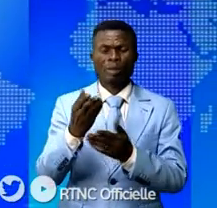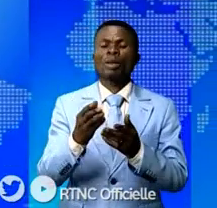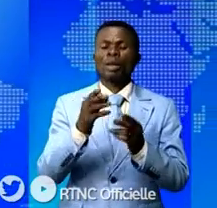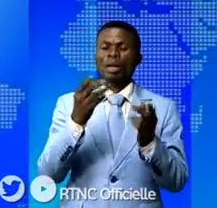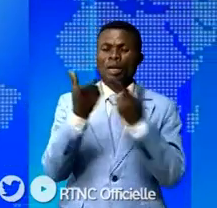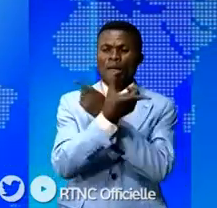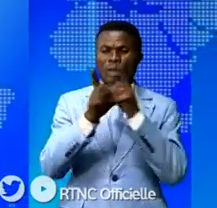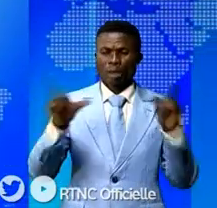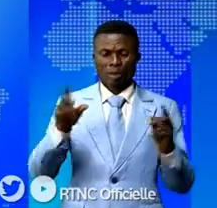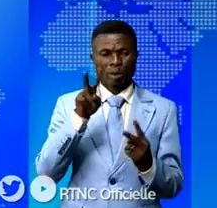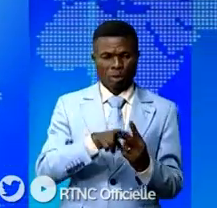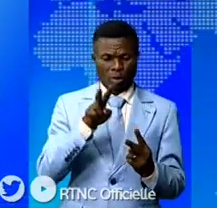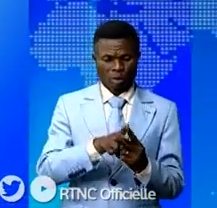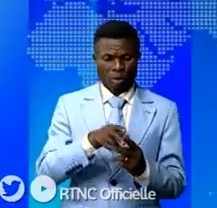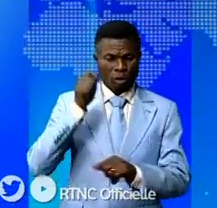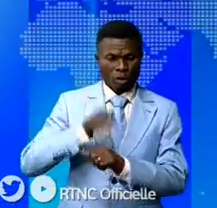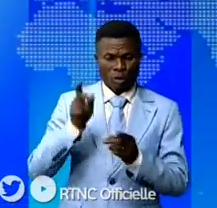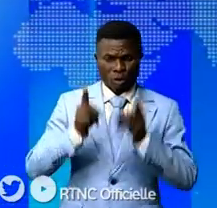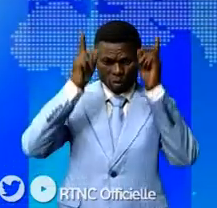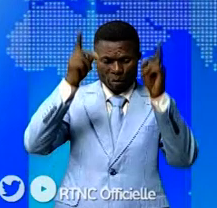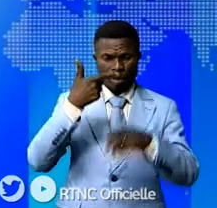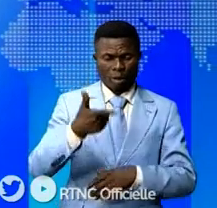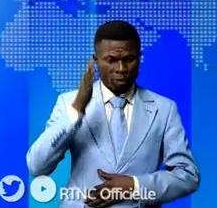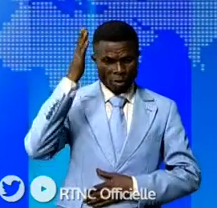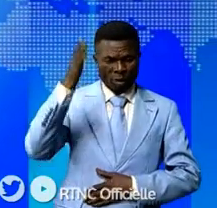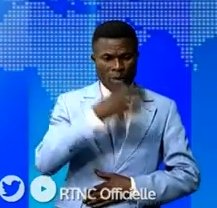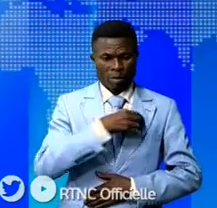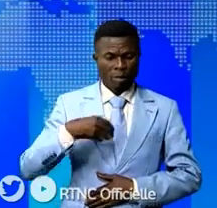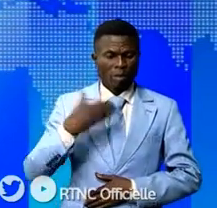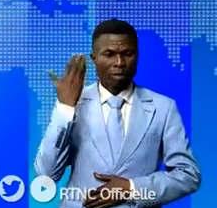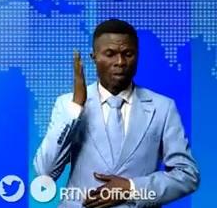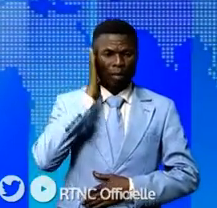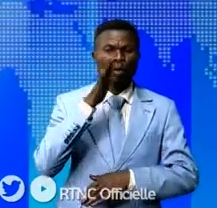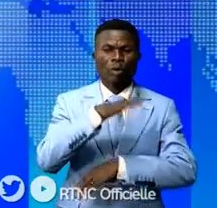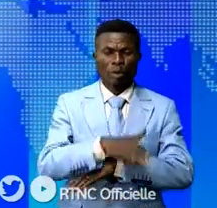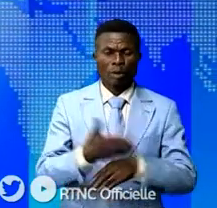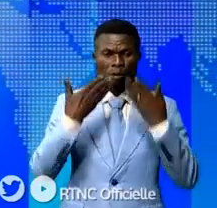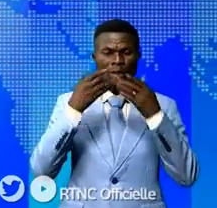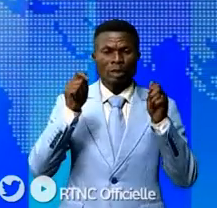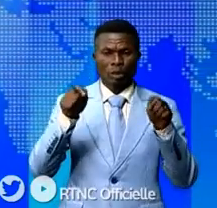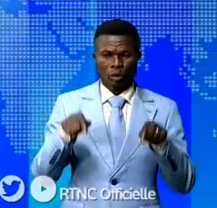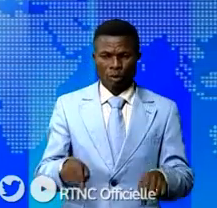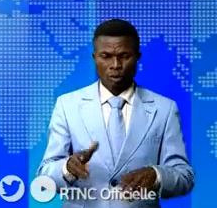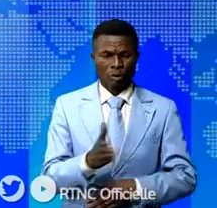du prévenu, l'audience a été renvoyée au mardi prochain. Mesdames, Messieurs, bonsoir et bienvenue dans ce journal.